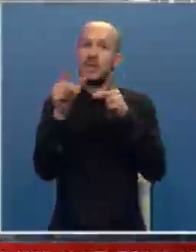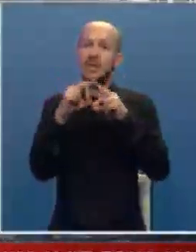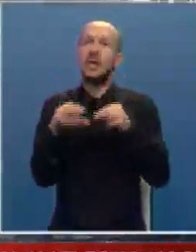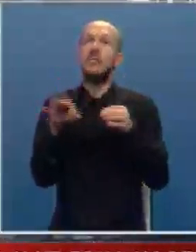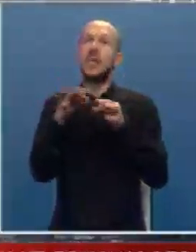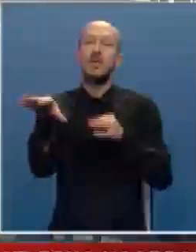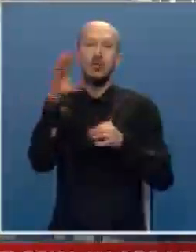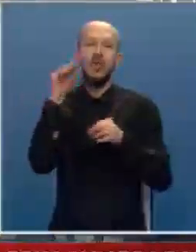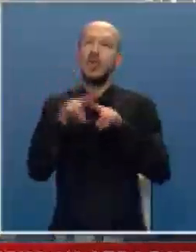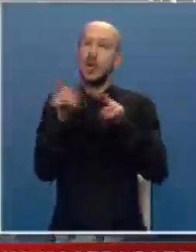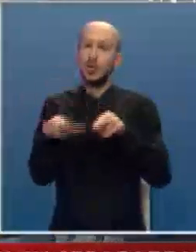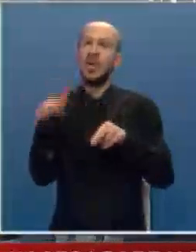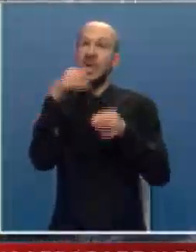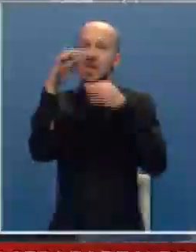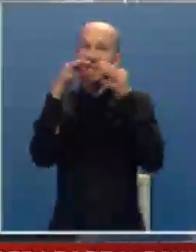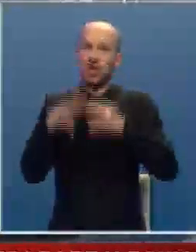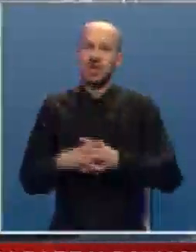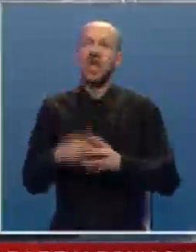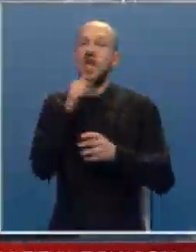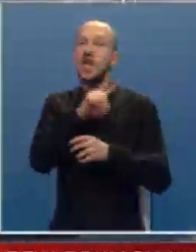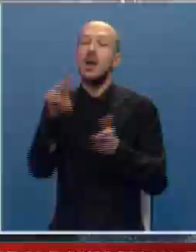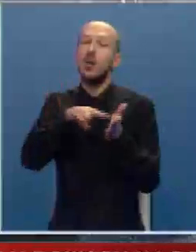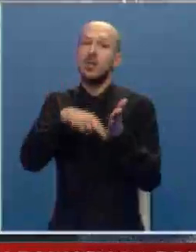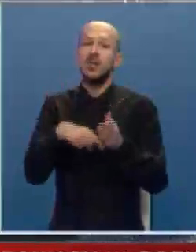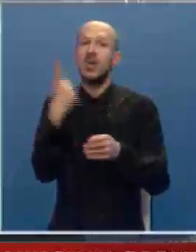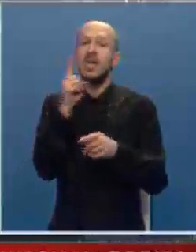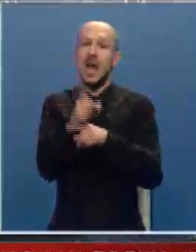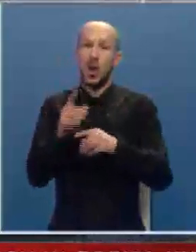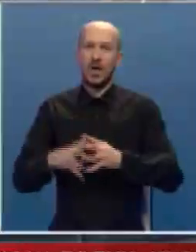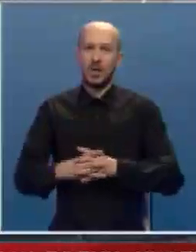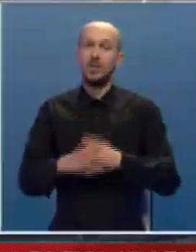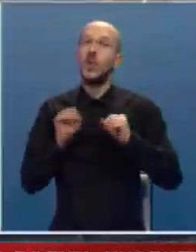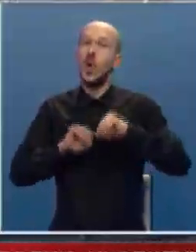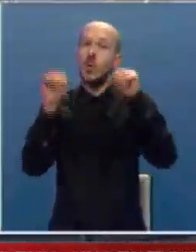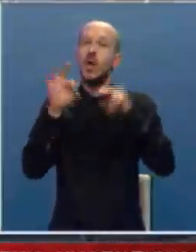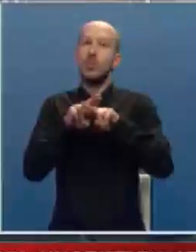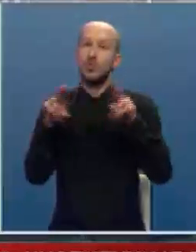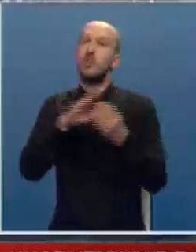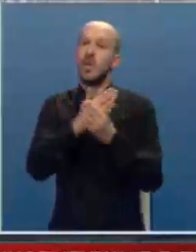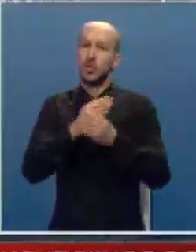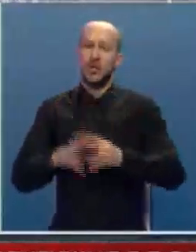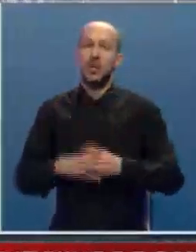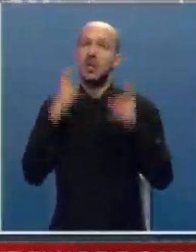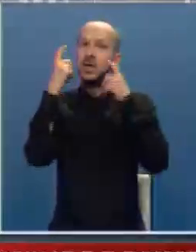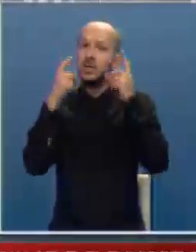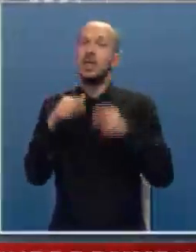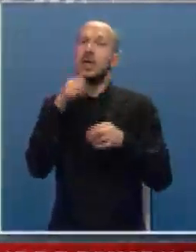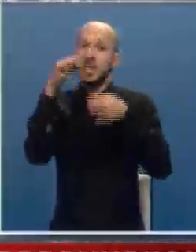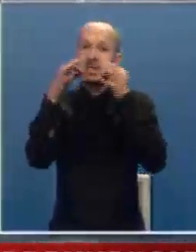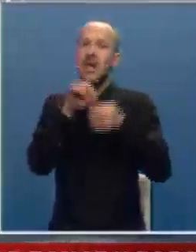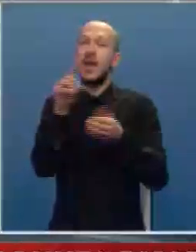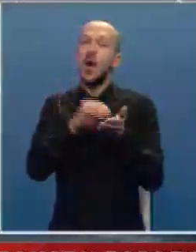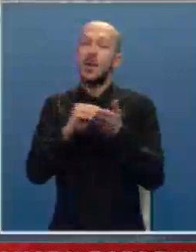prisluškivanja sudija i stražila sa niti je potpisao i jedan nalog. Odbrana optuženih, međutim, smatra da istrga